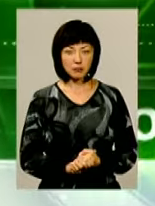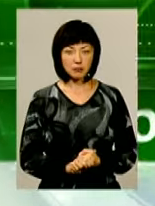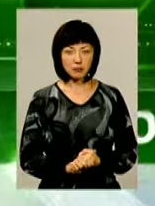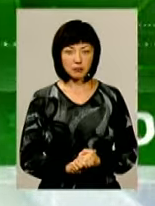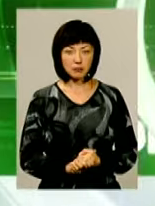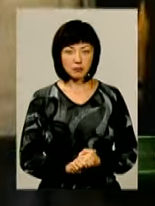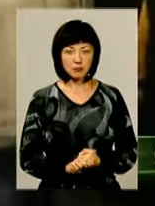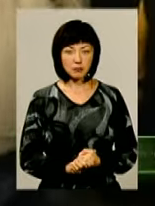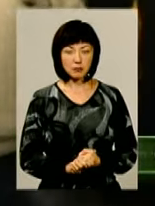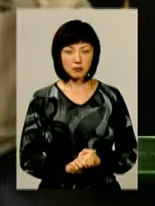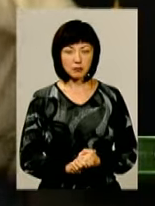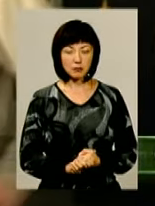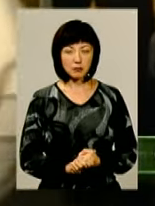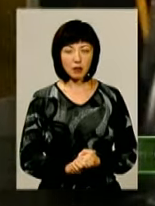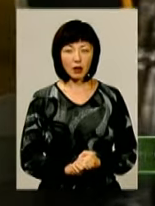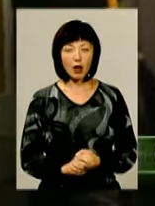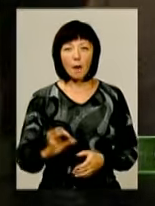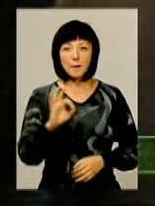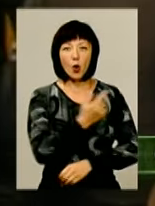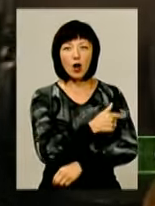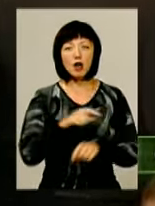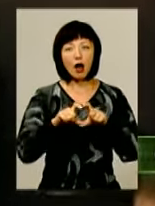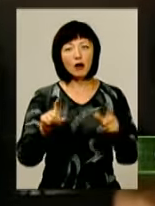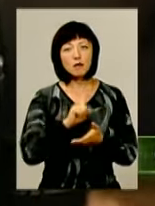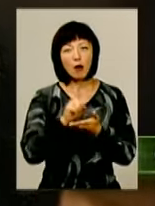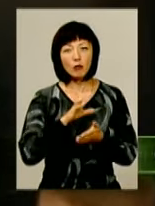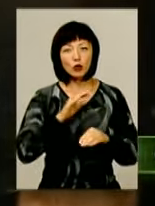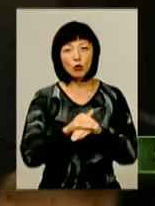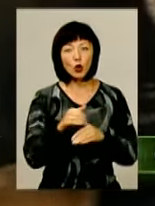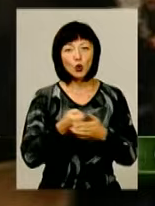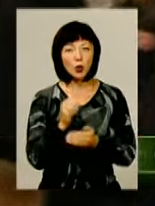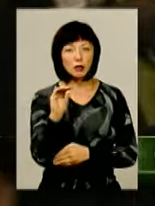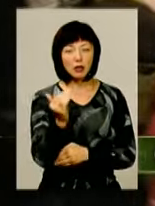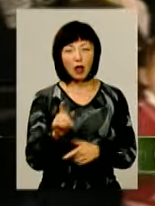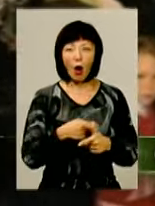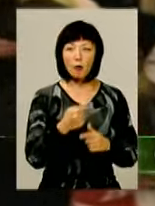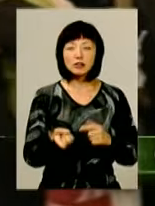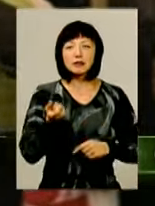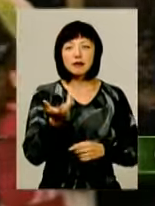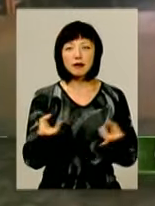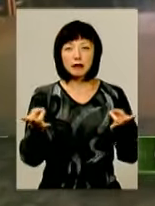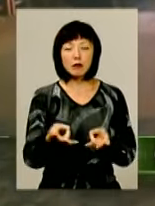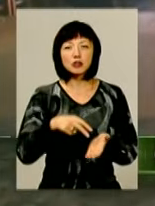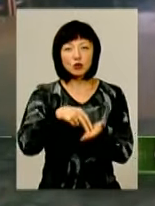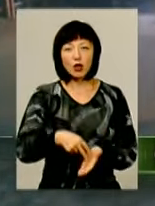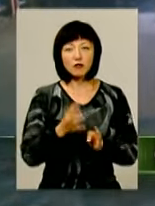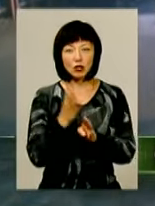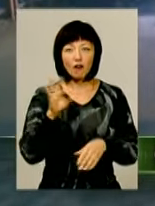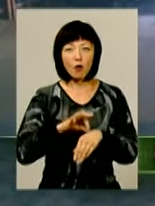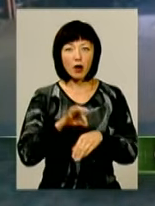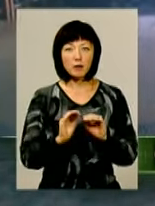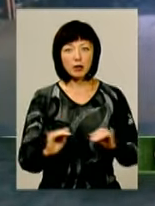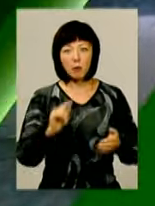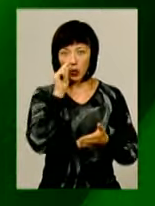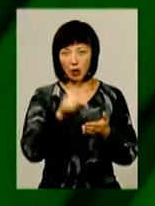Музика Про лікарню, яка має бути доброзичливою до дитини. Або скільки треба стояти у черзі хворим дітям, аби потрапити до